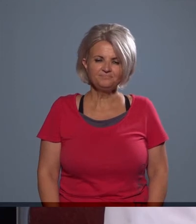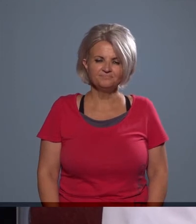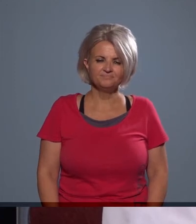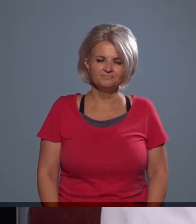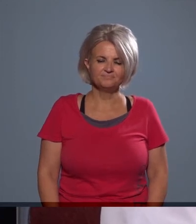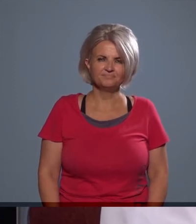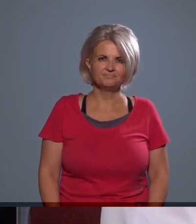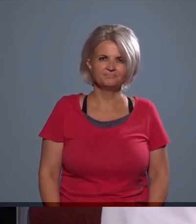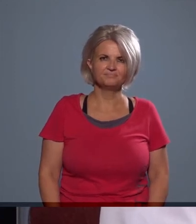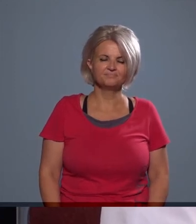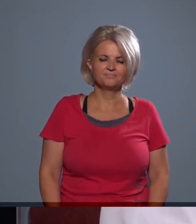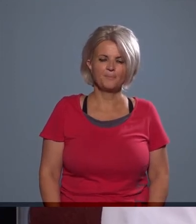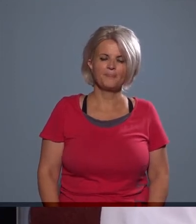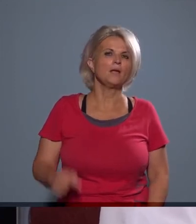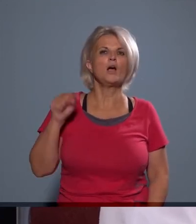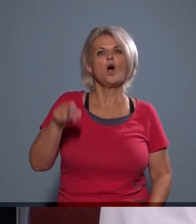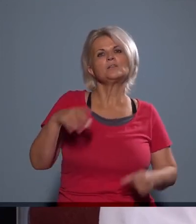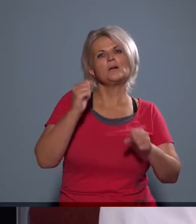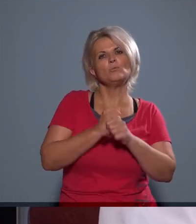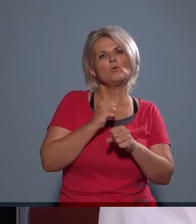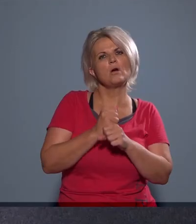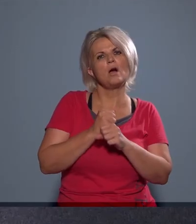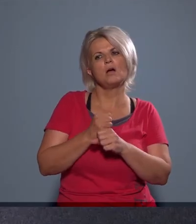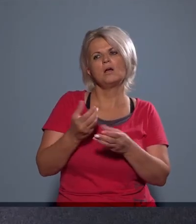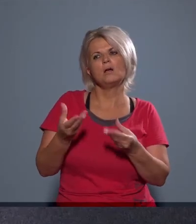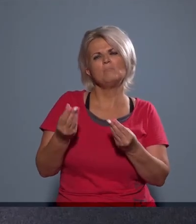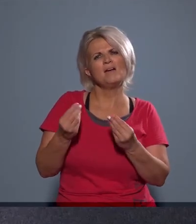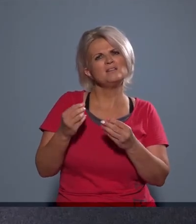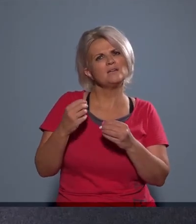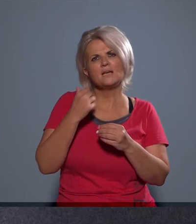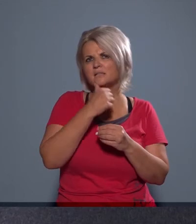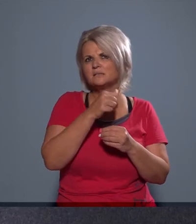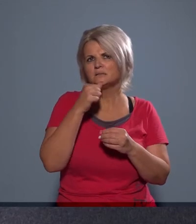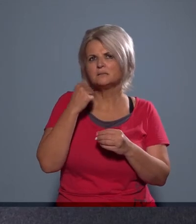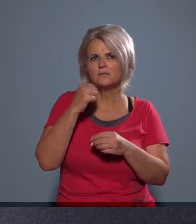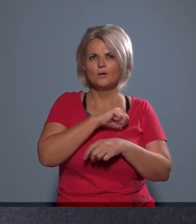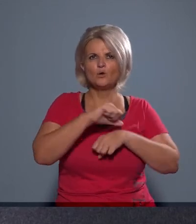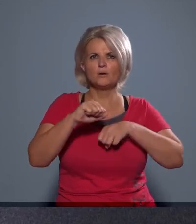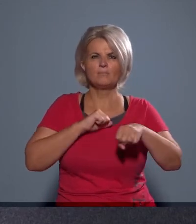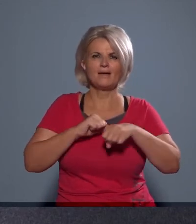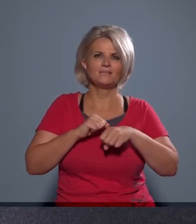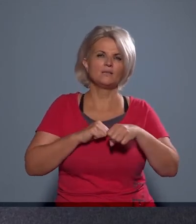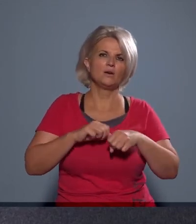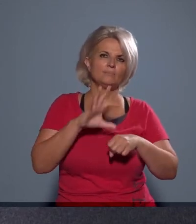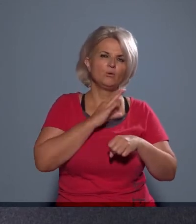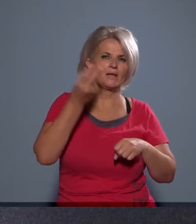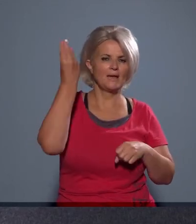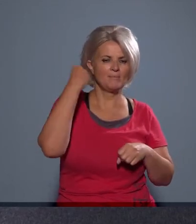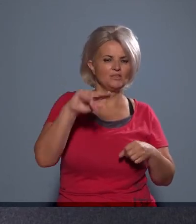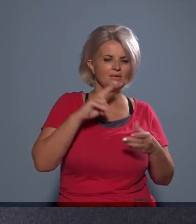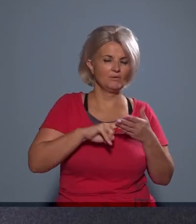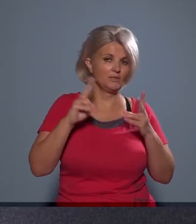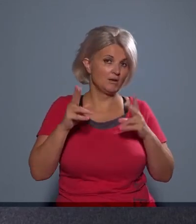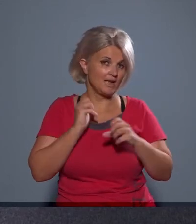robosztus az a munka, amit az önkormányzatnak, illetve a polgármesteri hivatalnak végezni kell ilyen